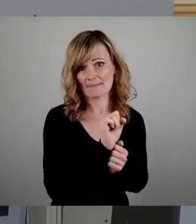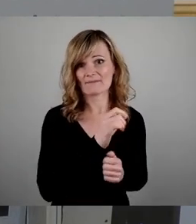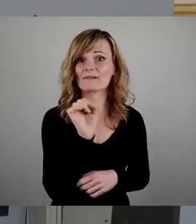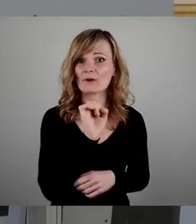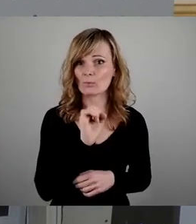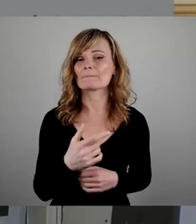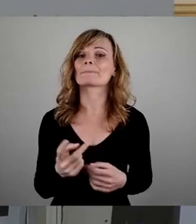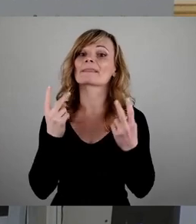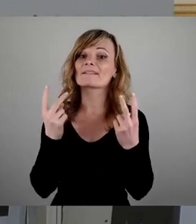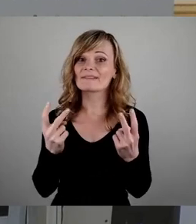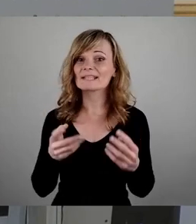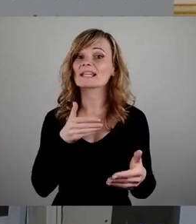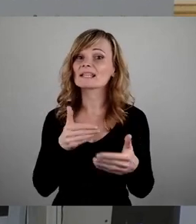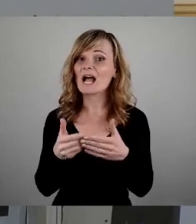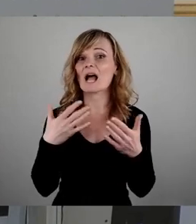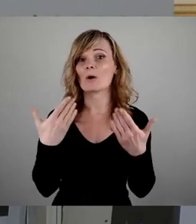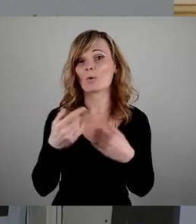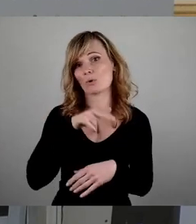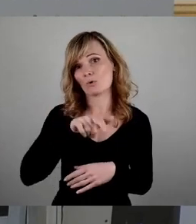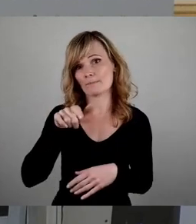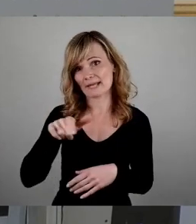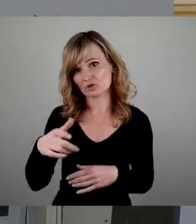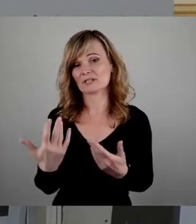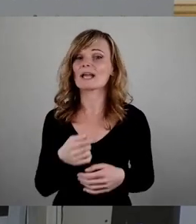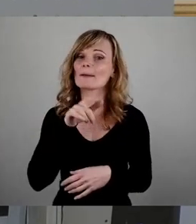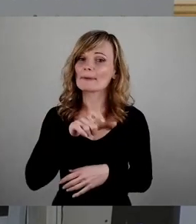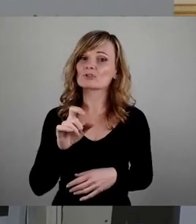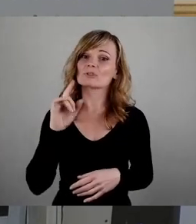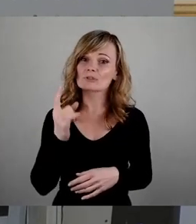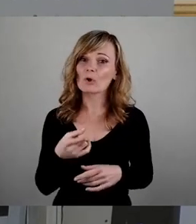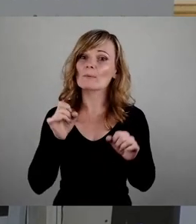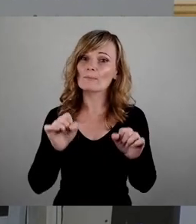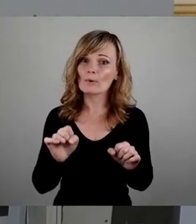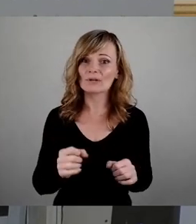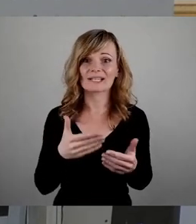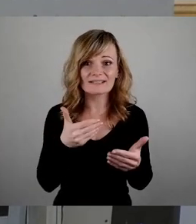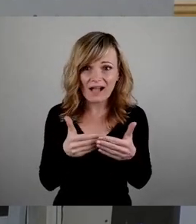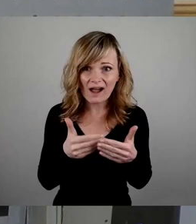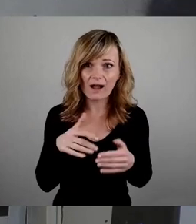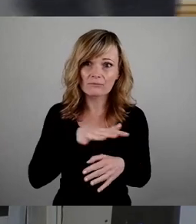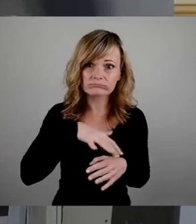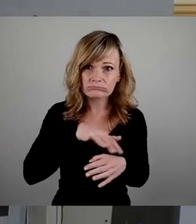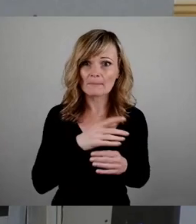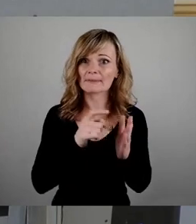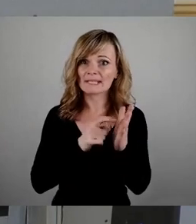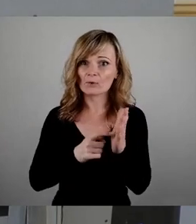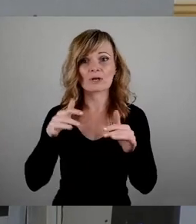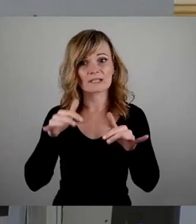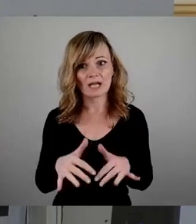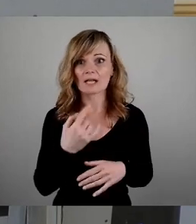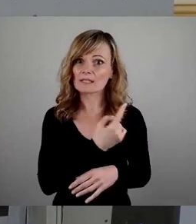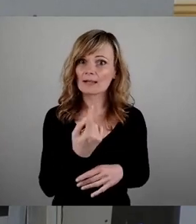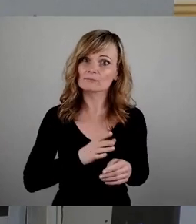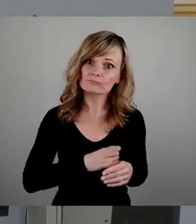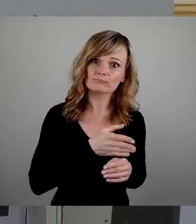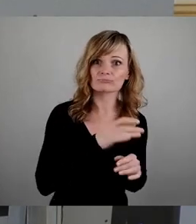Naherholung der Menschen. Die Menschen sollen möglichst vor Ort Bedingungen haben, wo sie hingehen